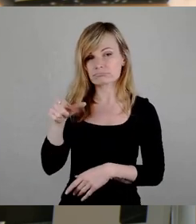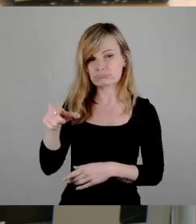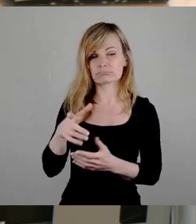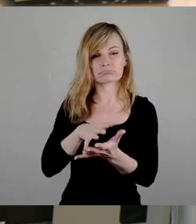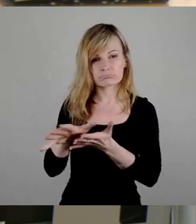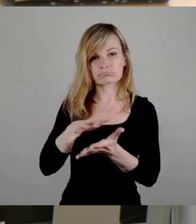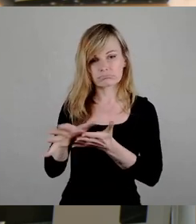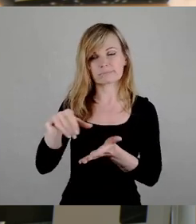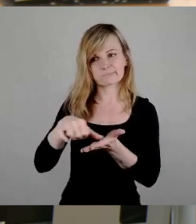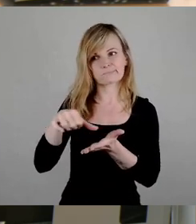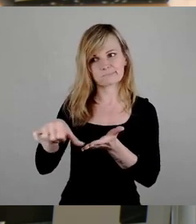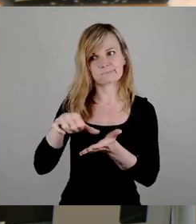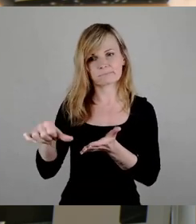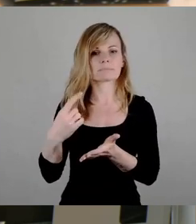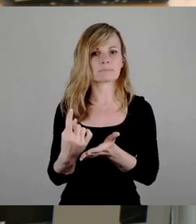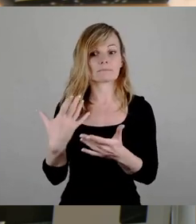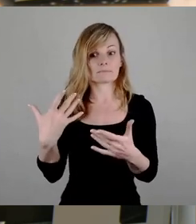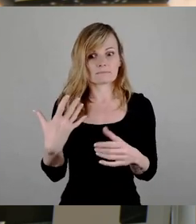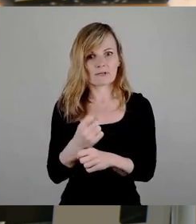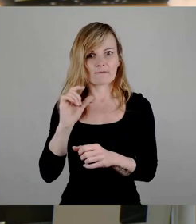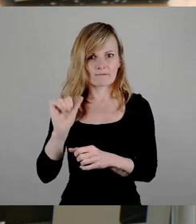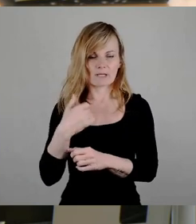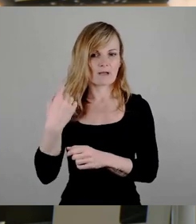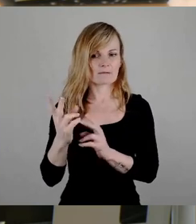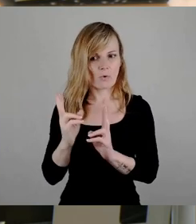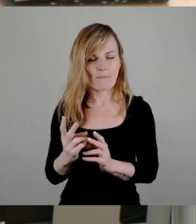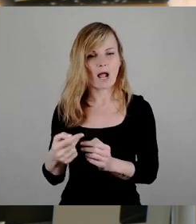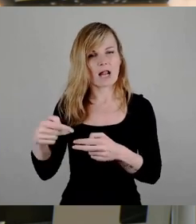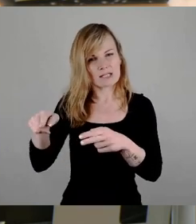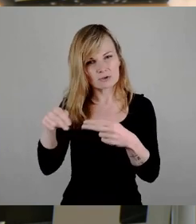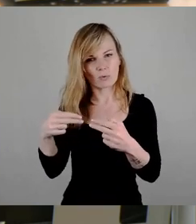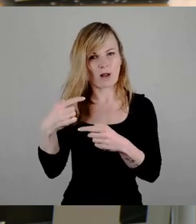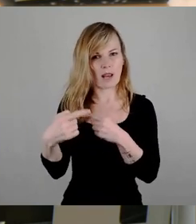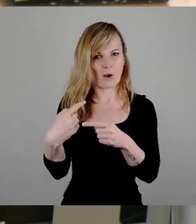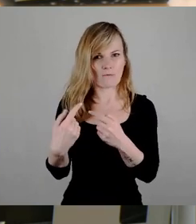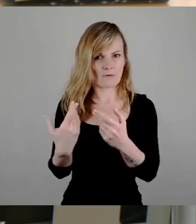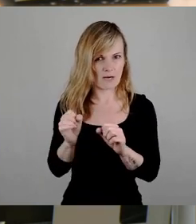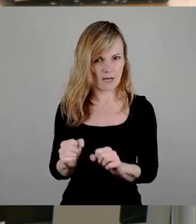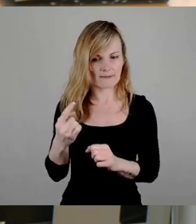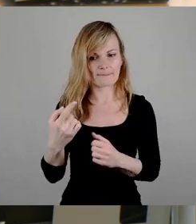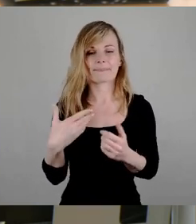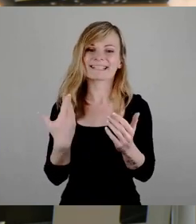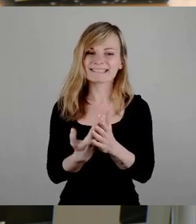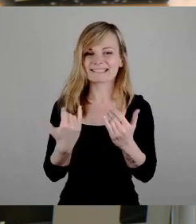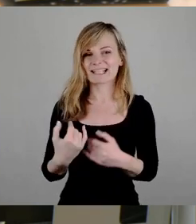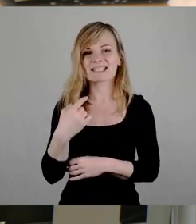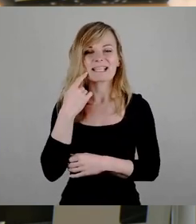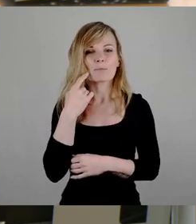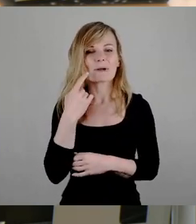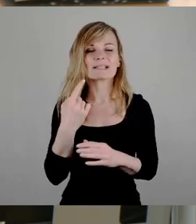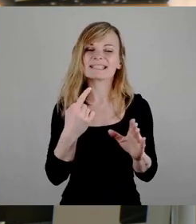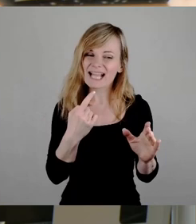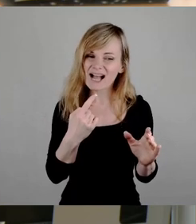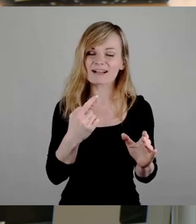um überhaupt wieder ins Laufen gebracht werden zu können. Das ist derzeit ein, das ist,